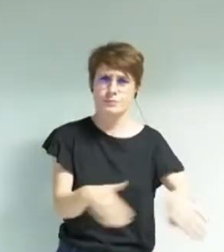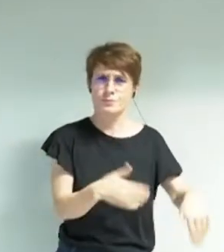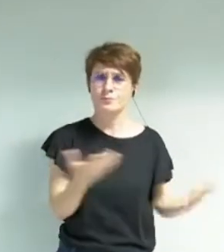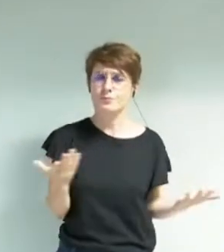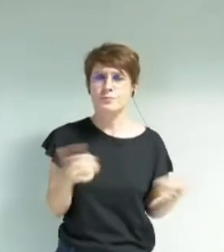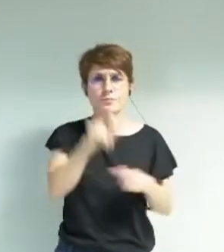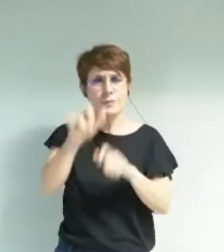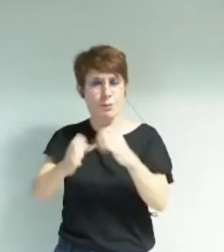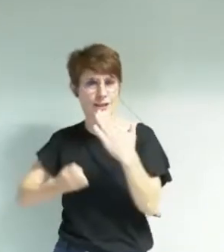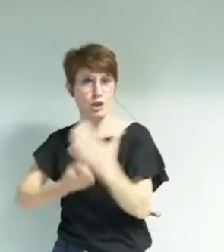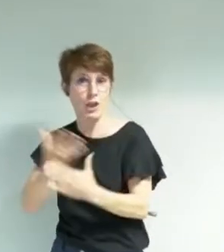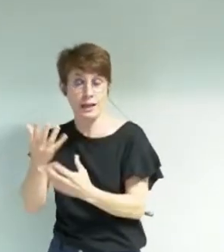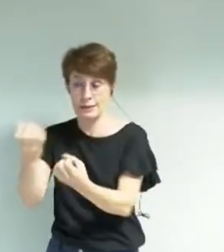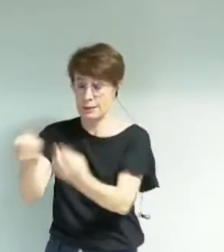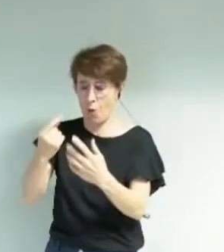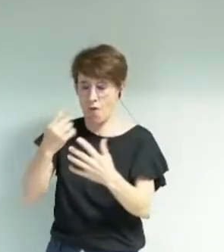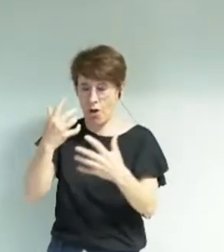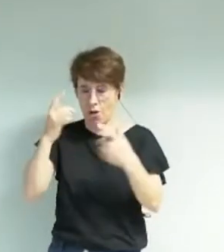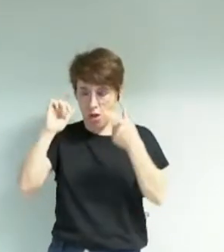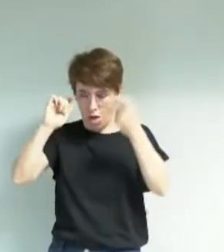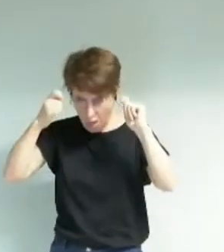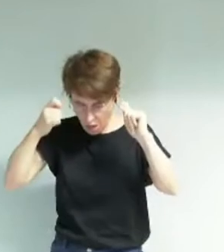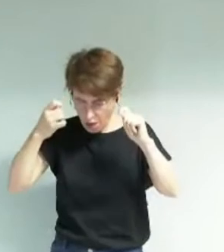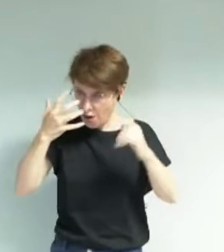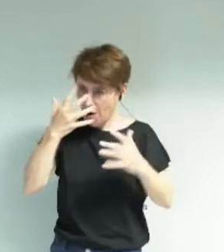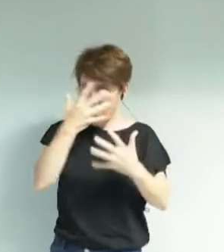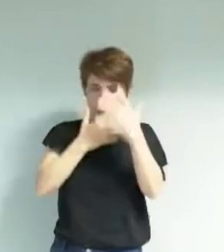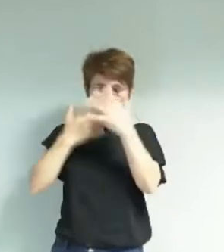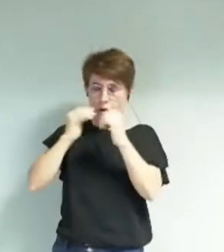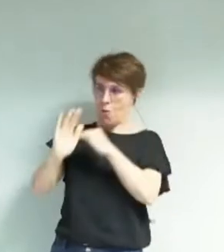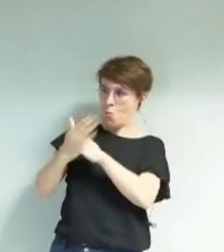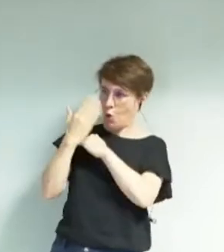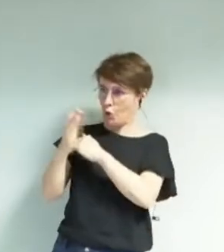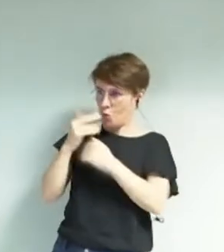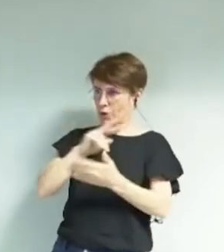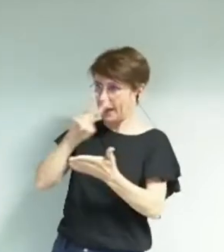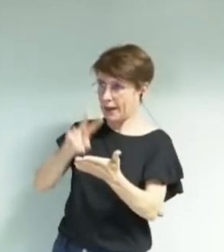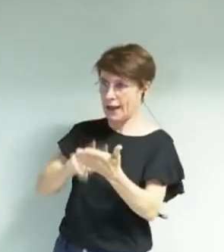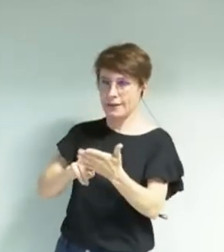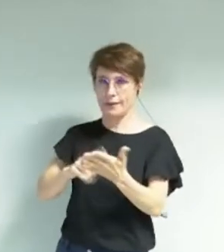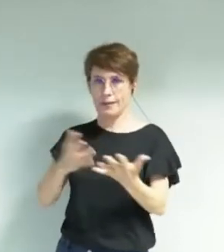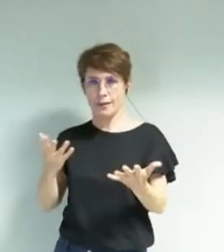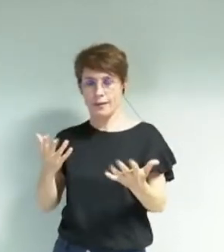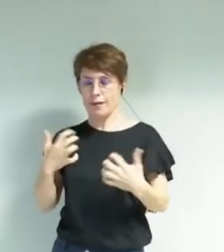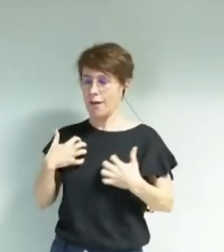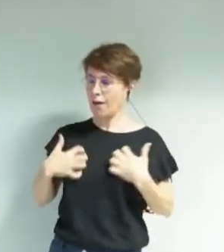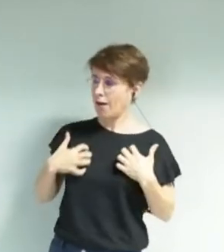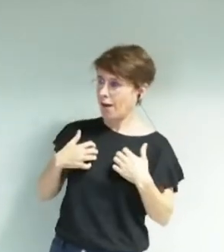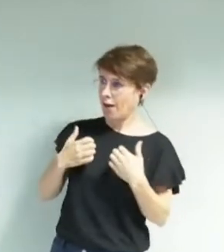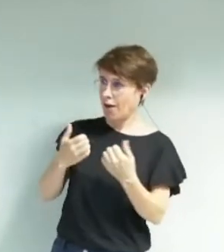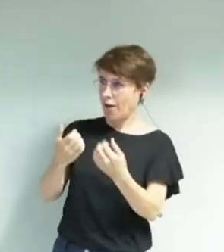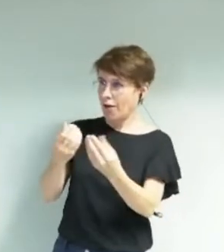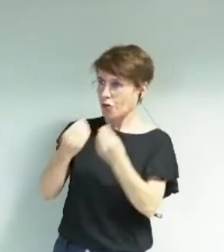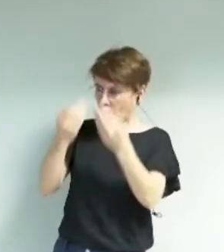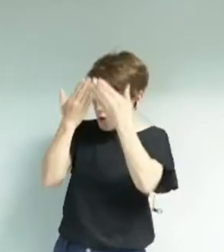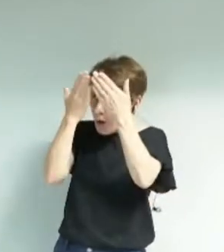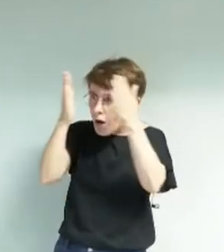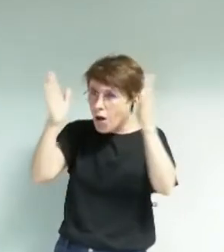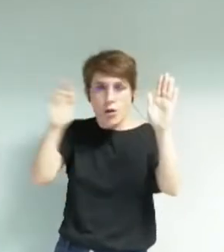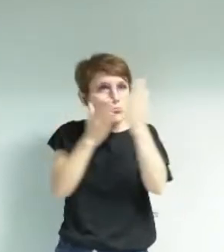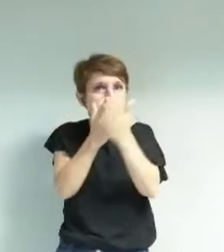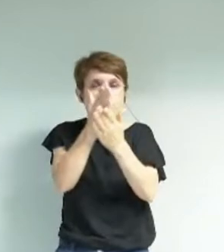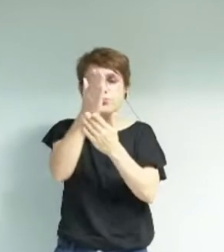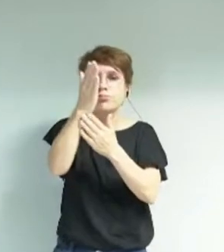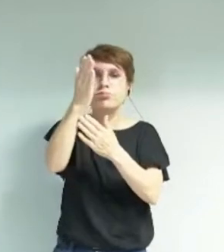artistes bousculent notre imaginaire, nous confrontent aux réalités qu'on ne saurait voir, nous proposent des horizons insoupçonnés. Ils